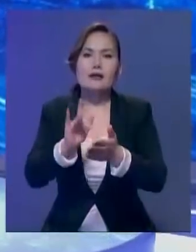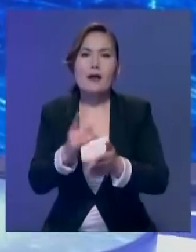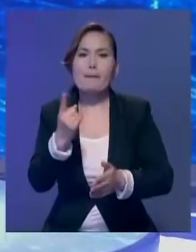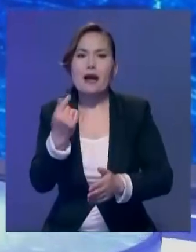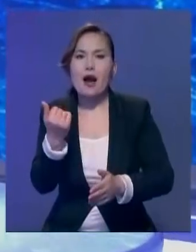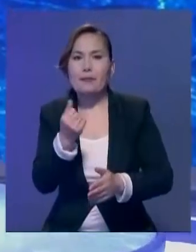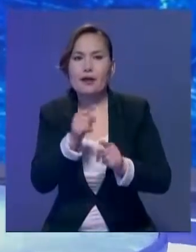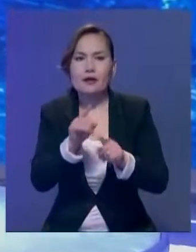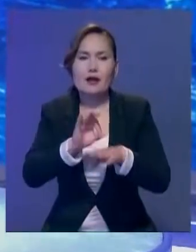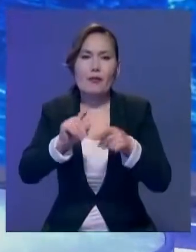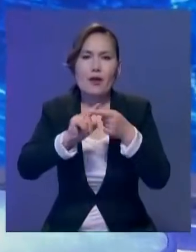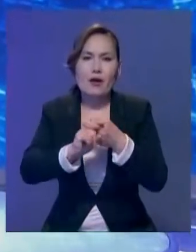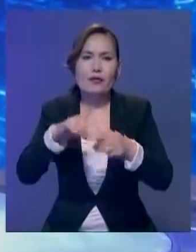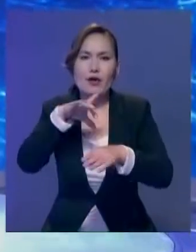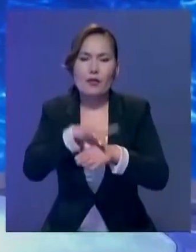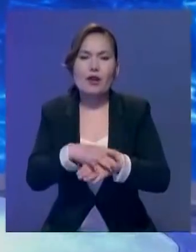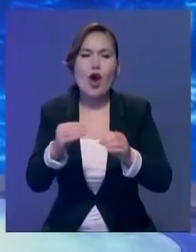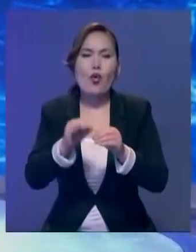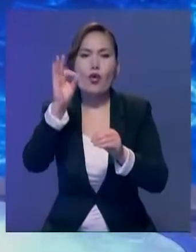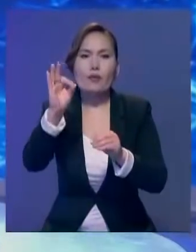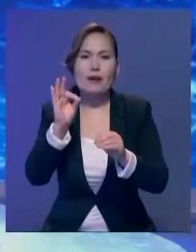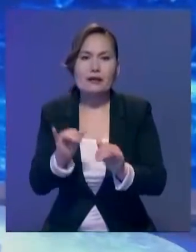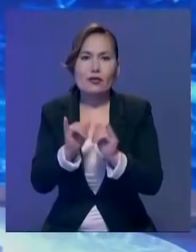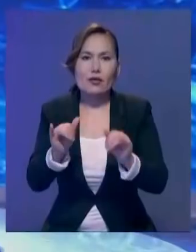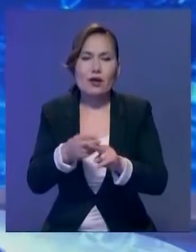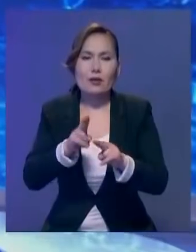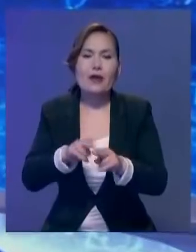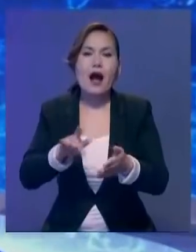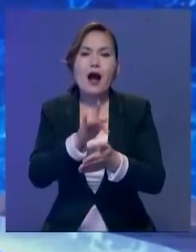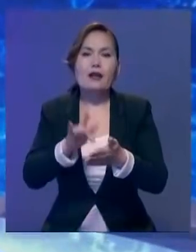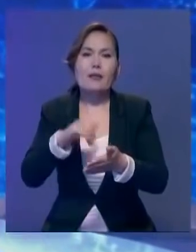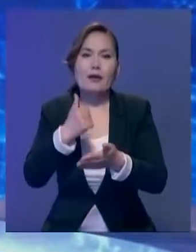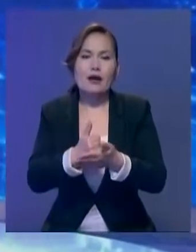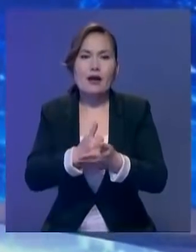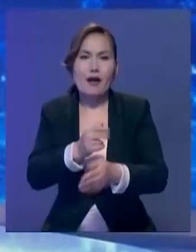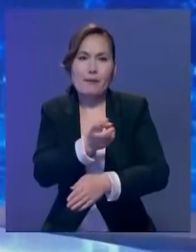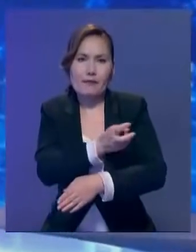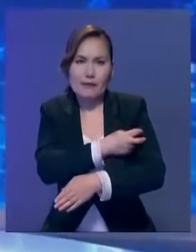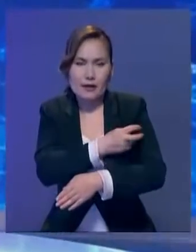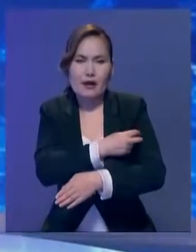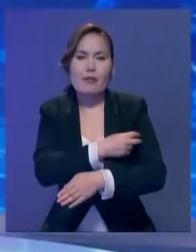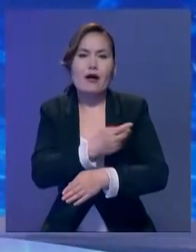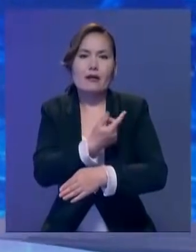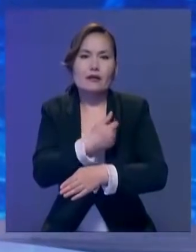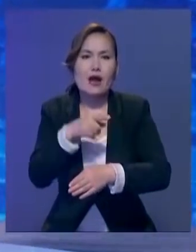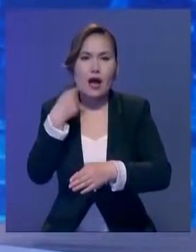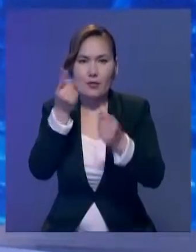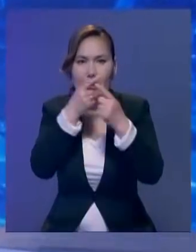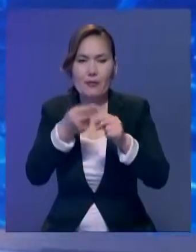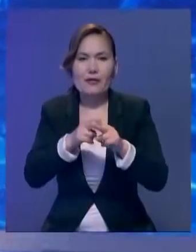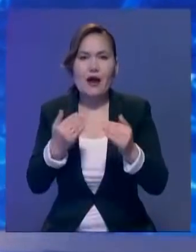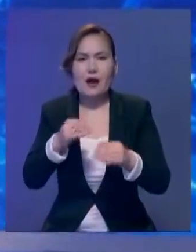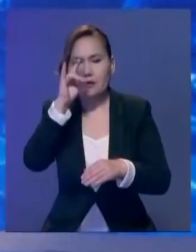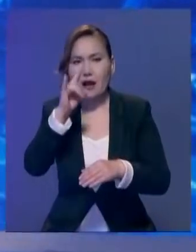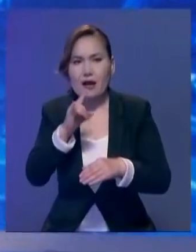апташынде коронавирус жұқтыру дерегі 10%-ке көбейді. Бұл туралы қаланың бас мемлекеттік саниттарлық дәргер қабарлады. Қазар ел